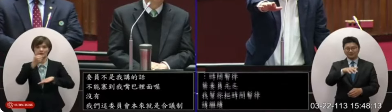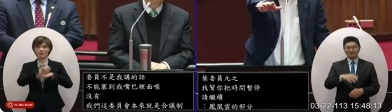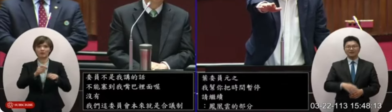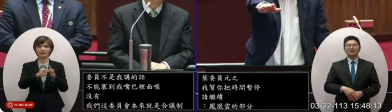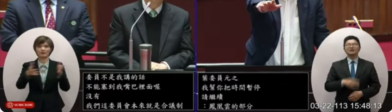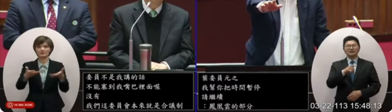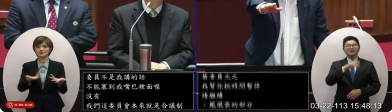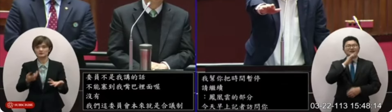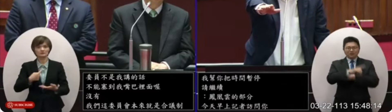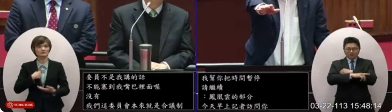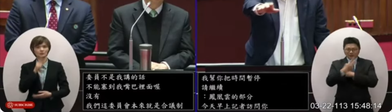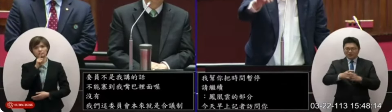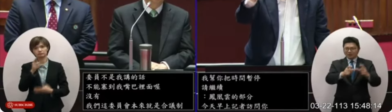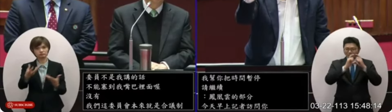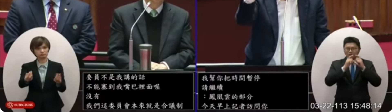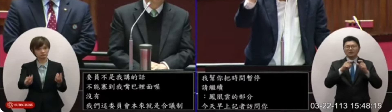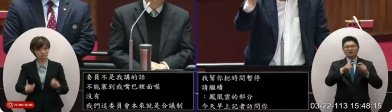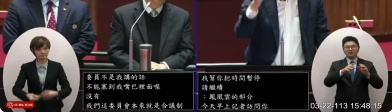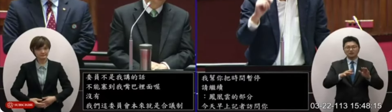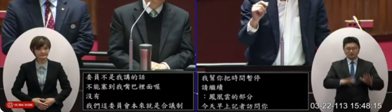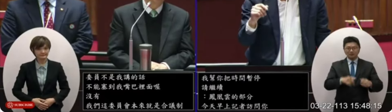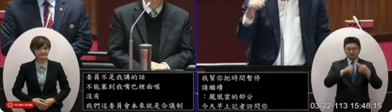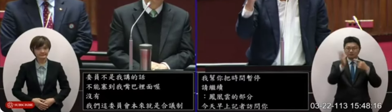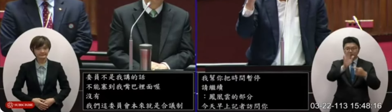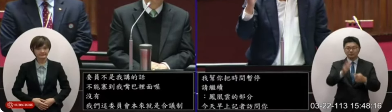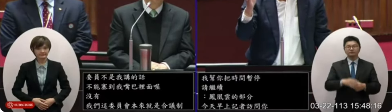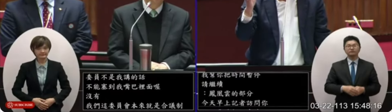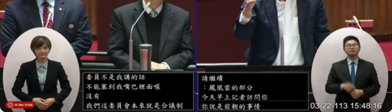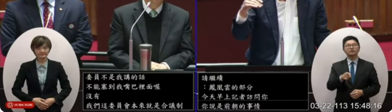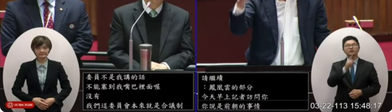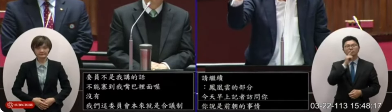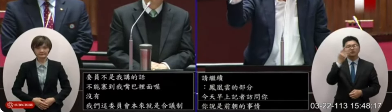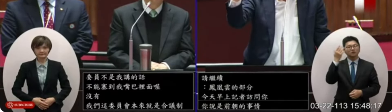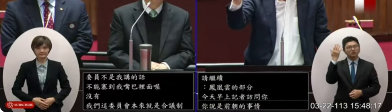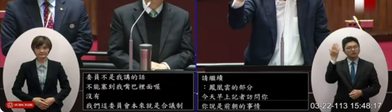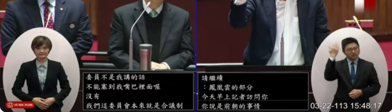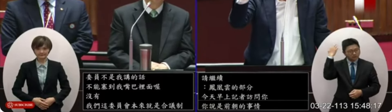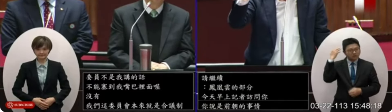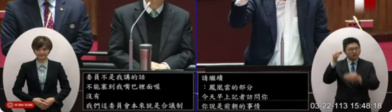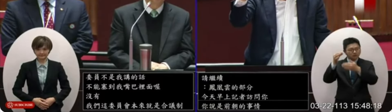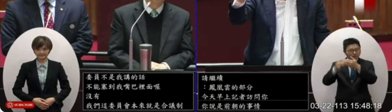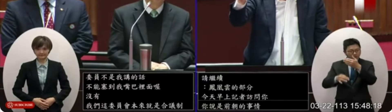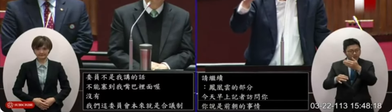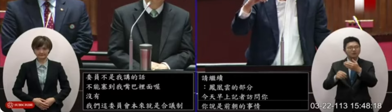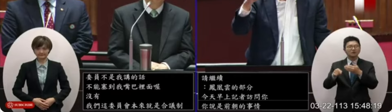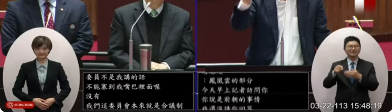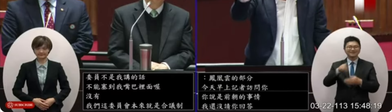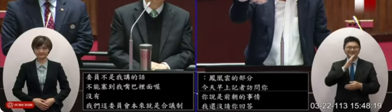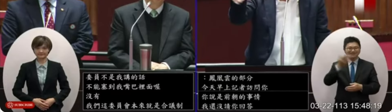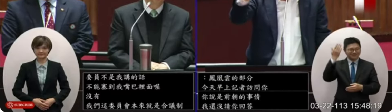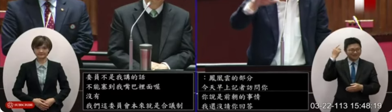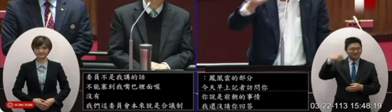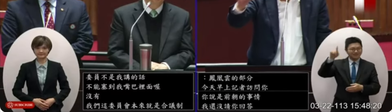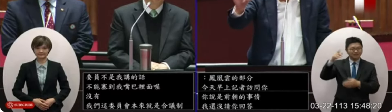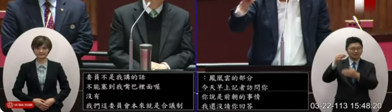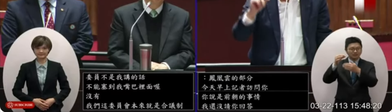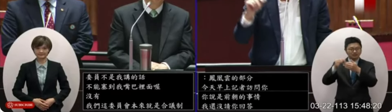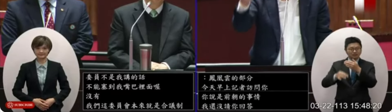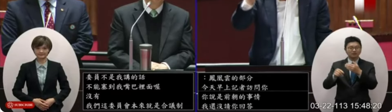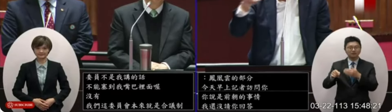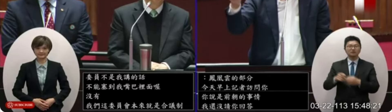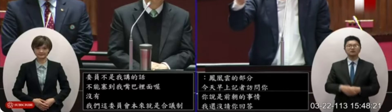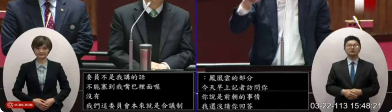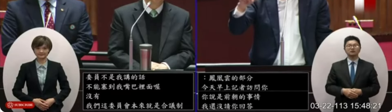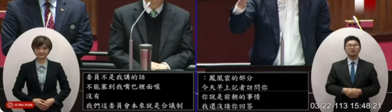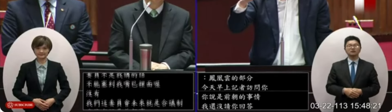你可以等一下可以直接講嗎你在反駁嗎那時候你講的是說因為那個東西是前面的規定前面的前朝規定那前朝為什麼你要退